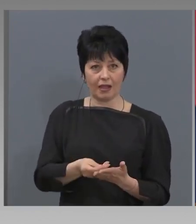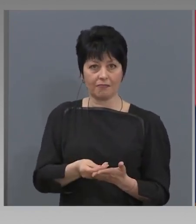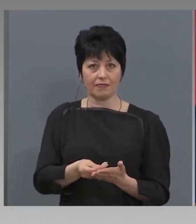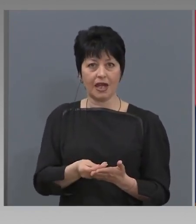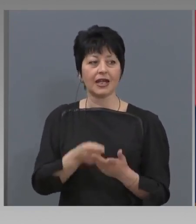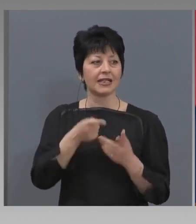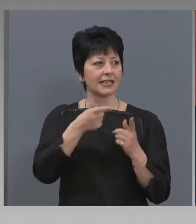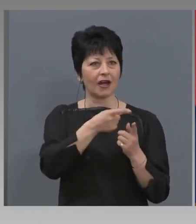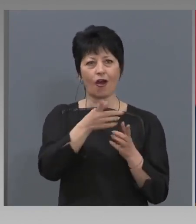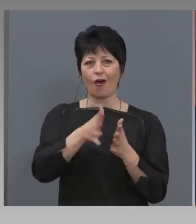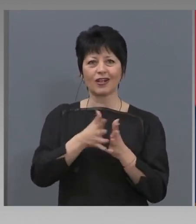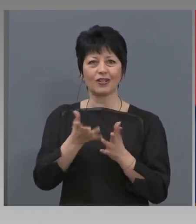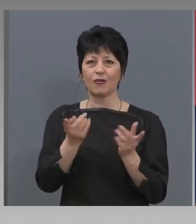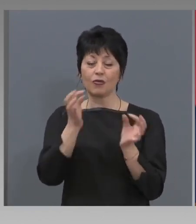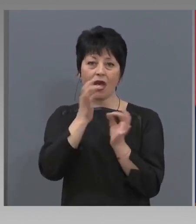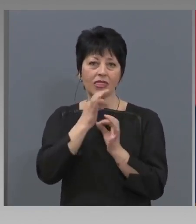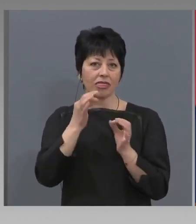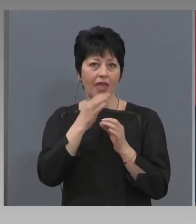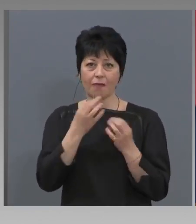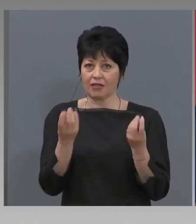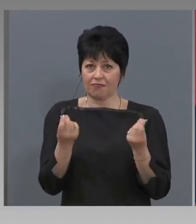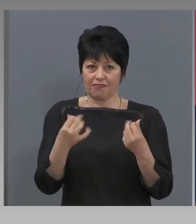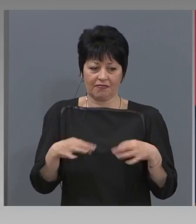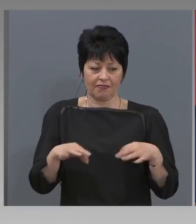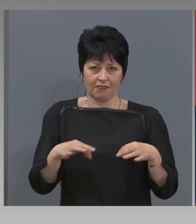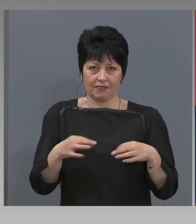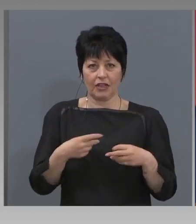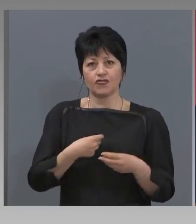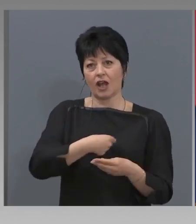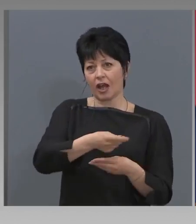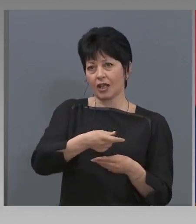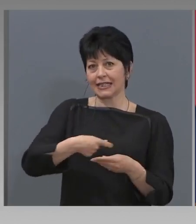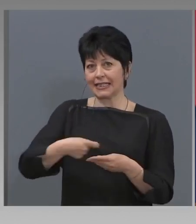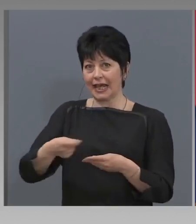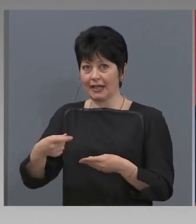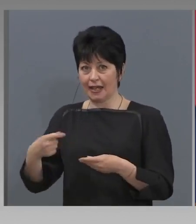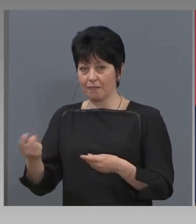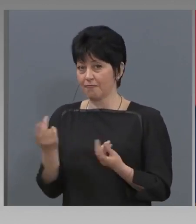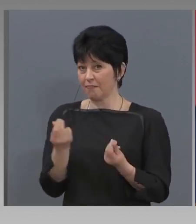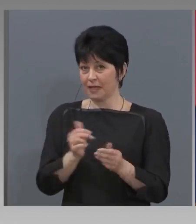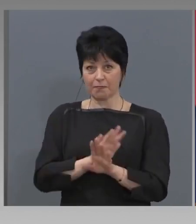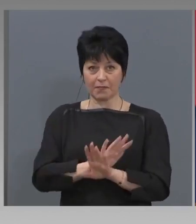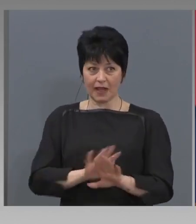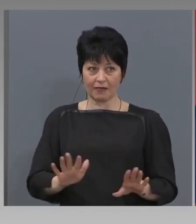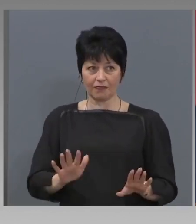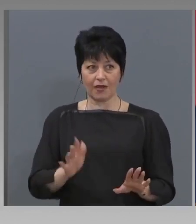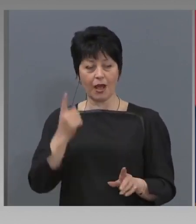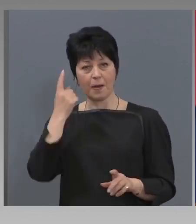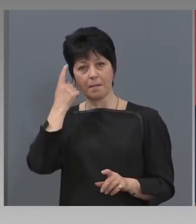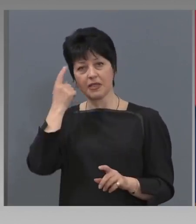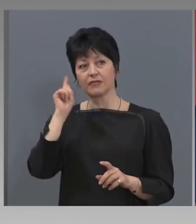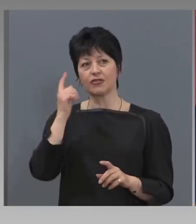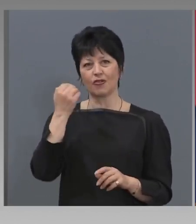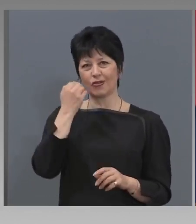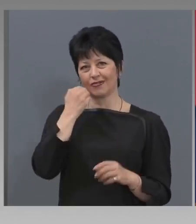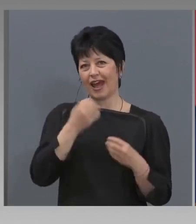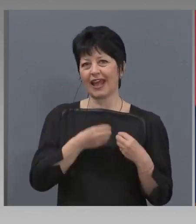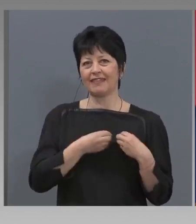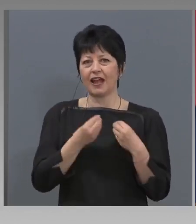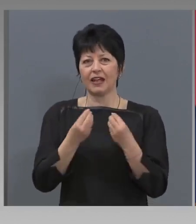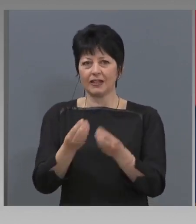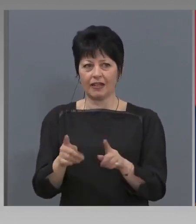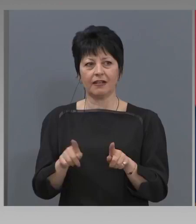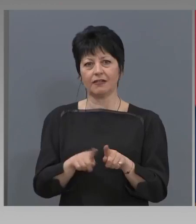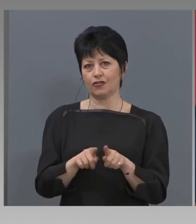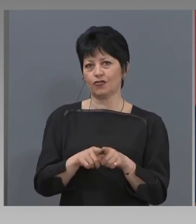нямат никакви възможности и да раздадем и безплатно. Мисля, че и от дарителите вече много даряват маски.